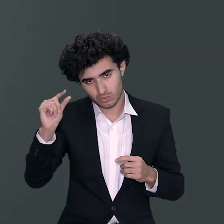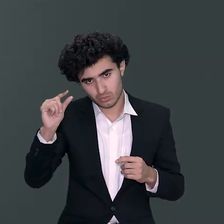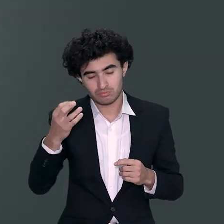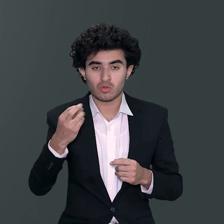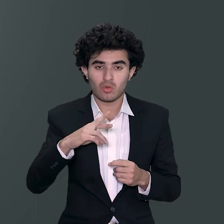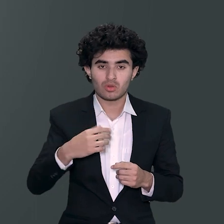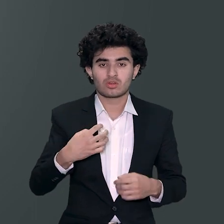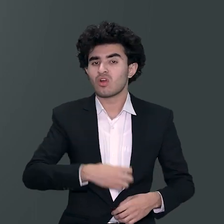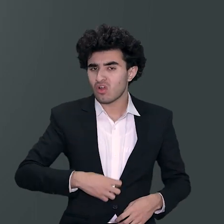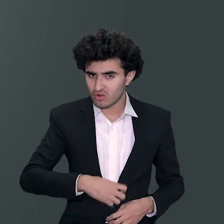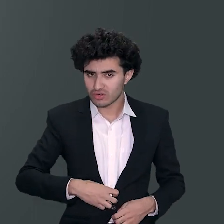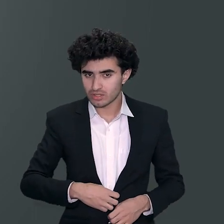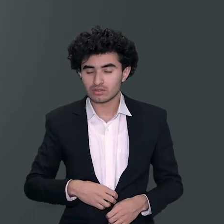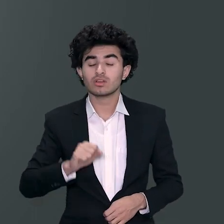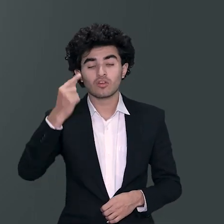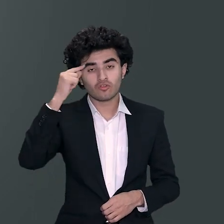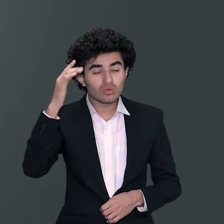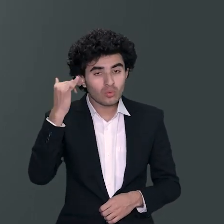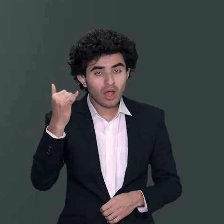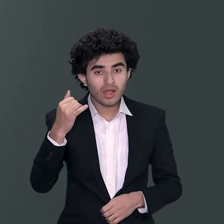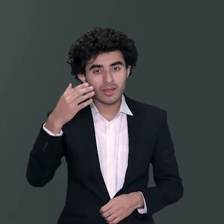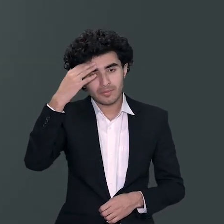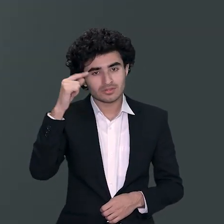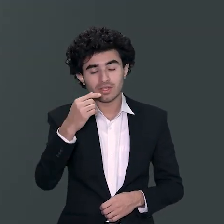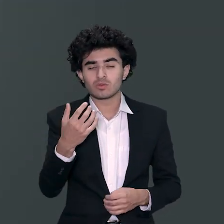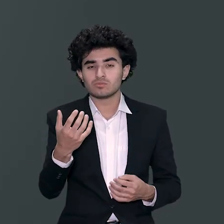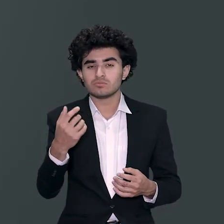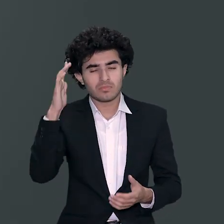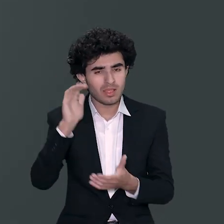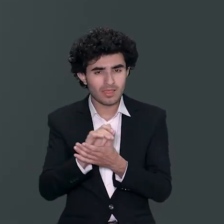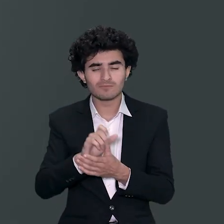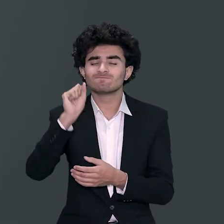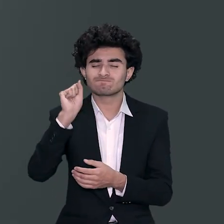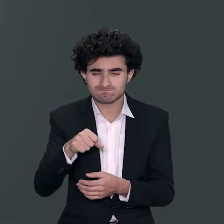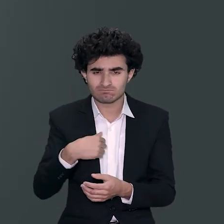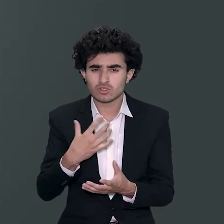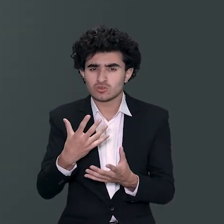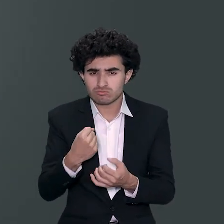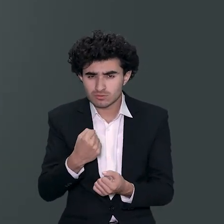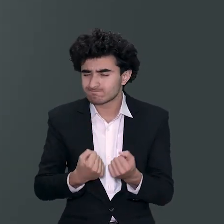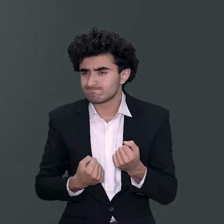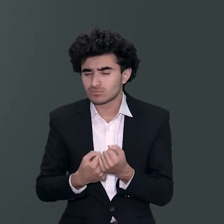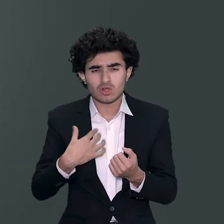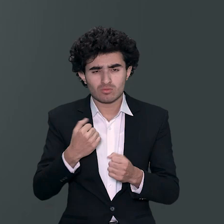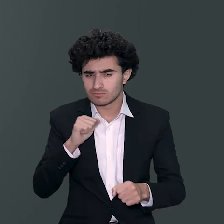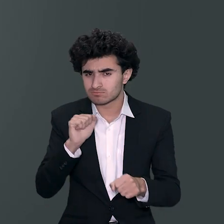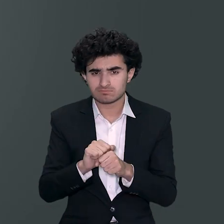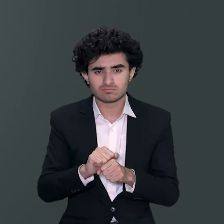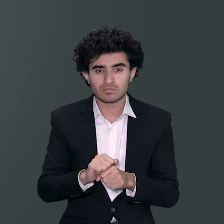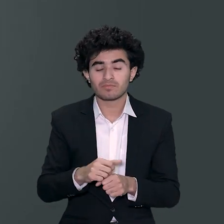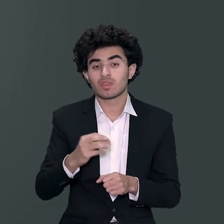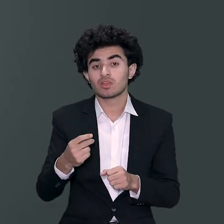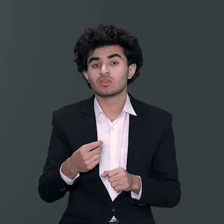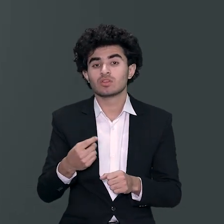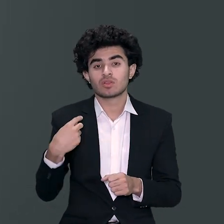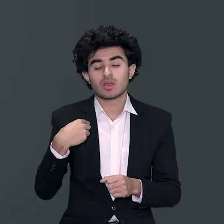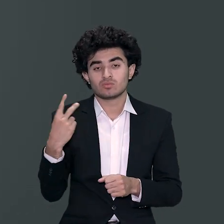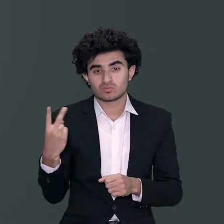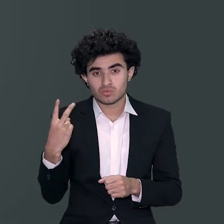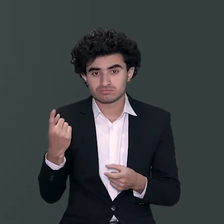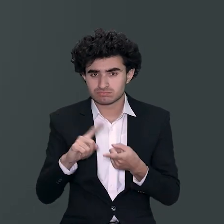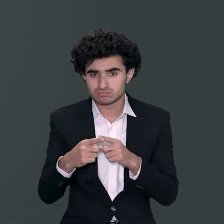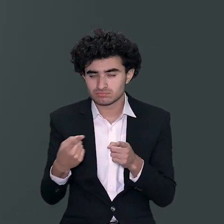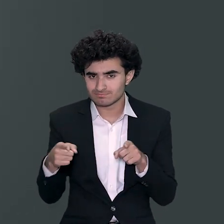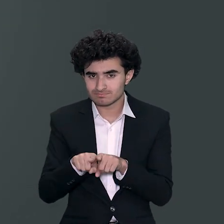دوستوں کو آپ فولیش بھی کہہ سکتے ہیں فولیش why because they believed in themselves کہ ہم نے کچھ کرنا ہے